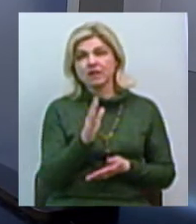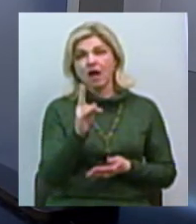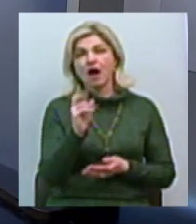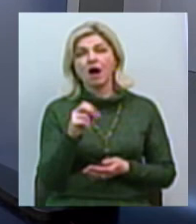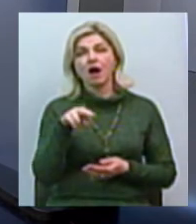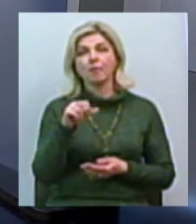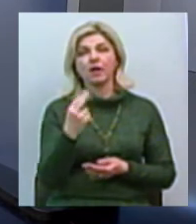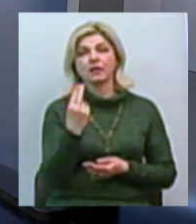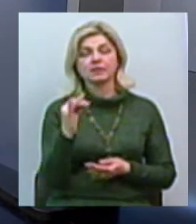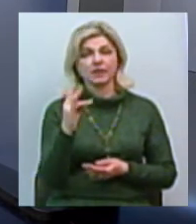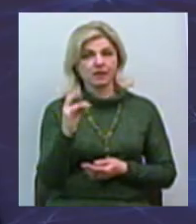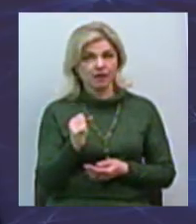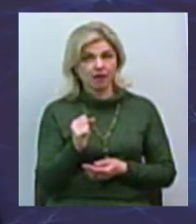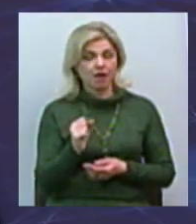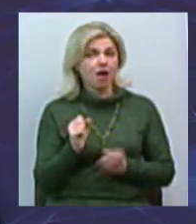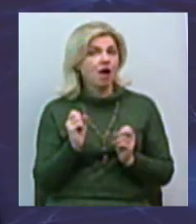Якось все ж таки вдавалося.